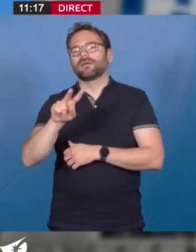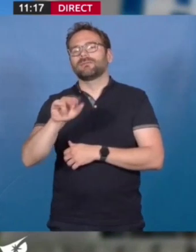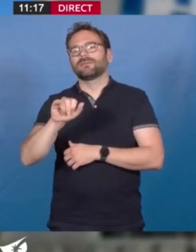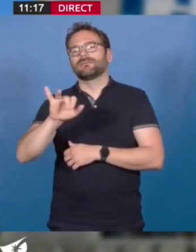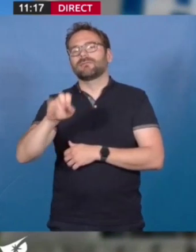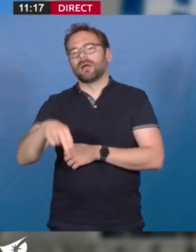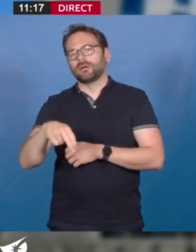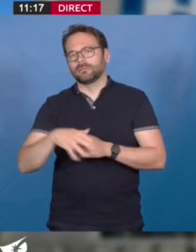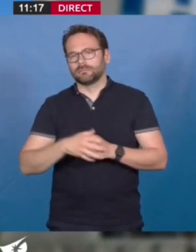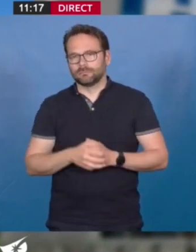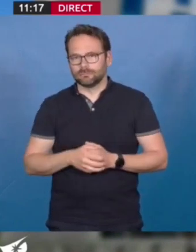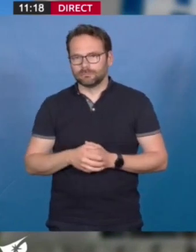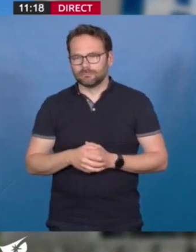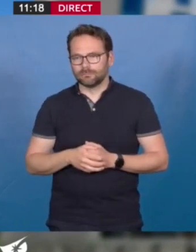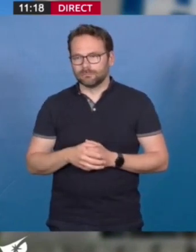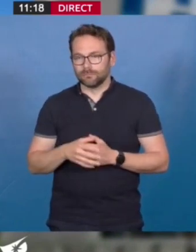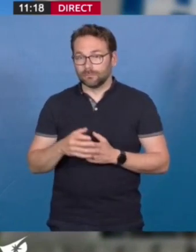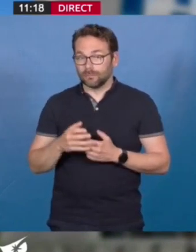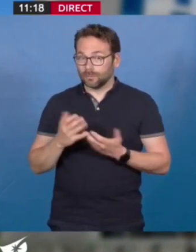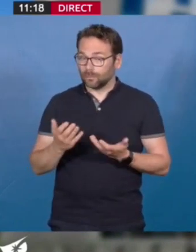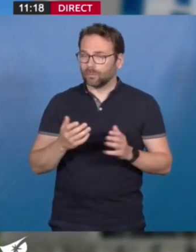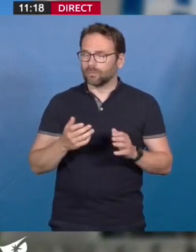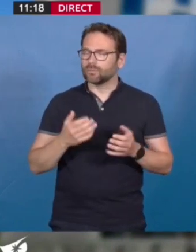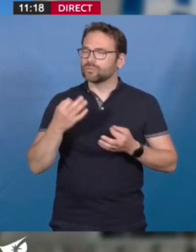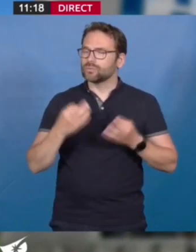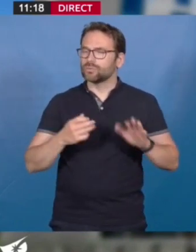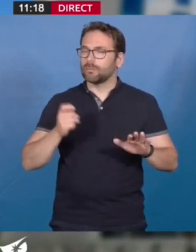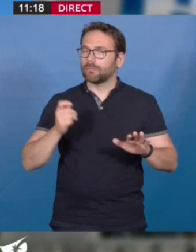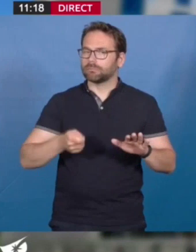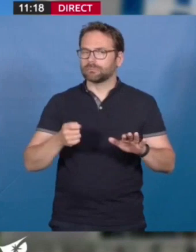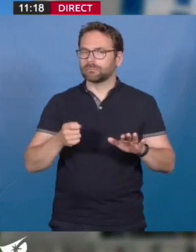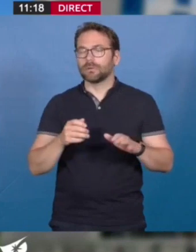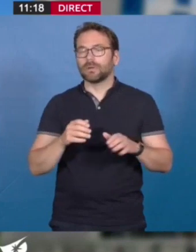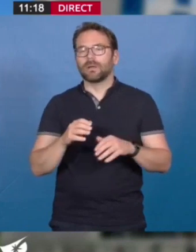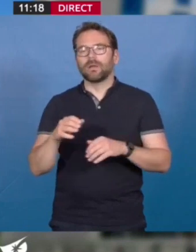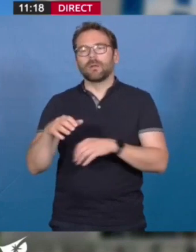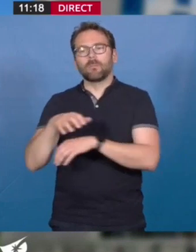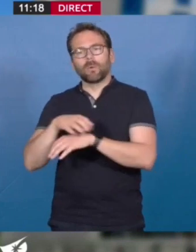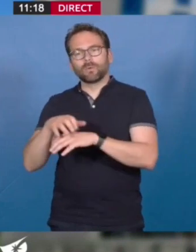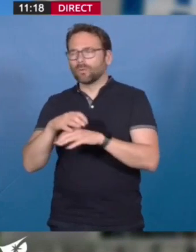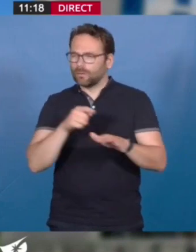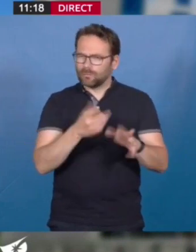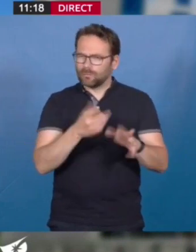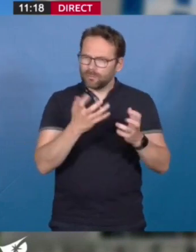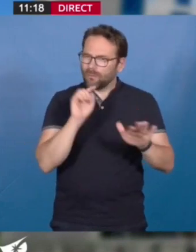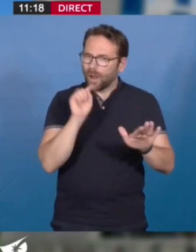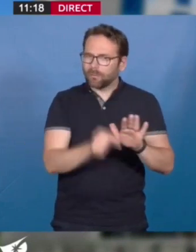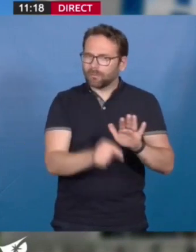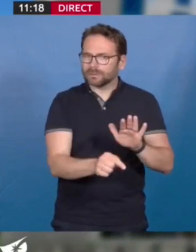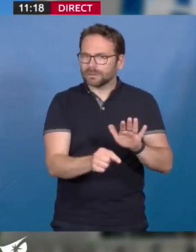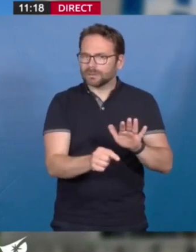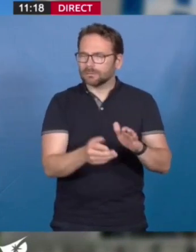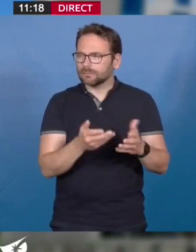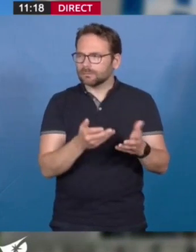le juge a décidé d'aller plus loin que les réquisitions du procureur. Donc il a pointé